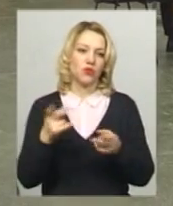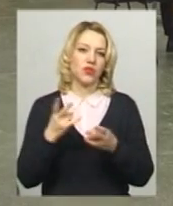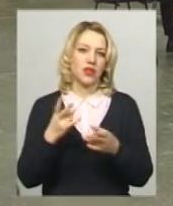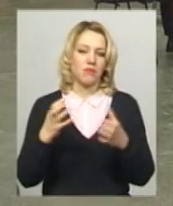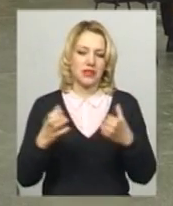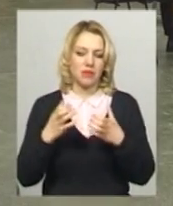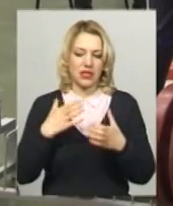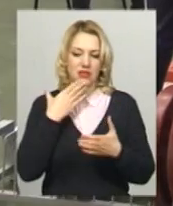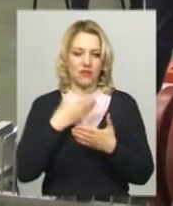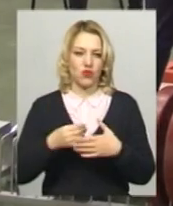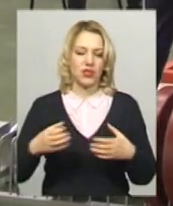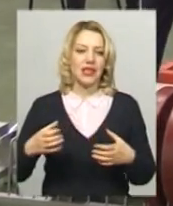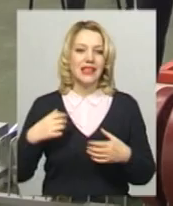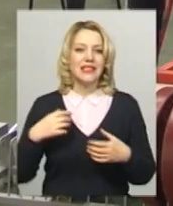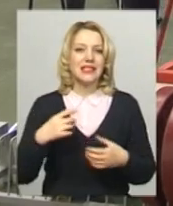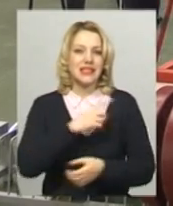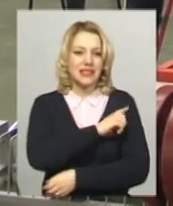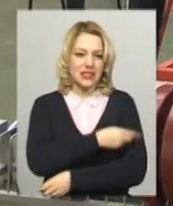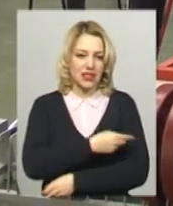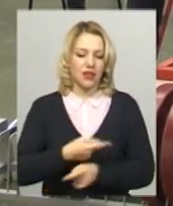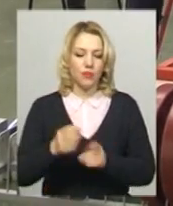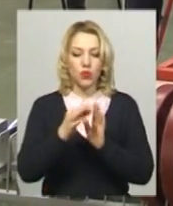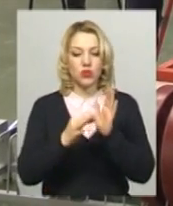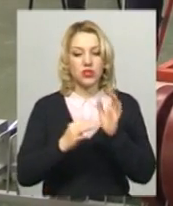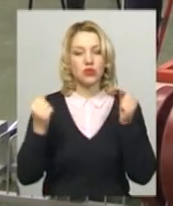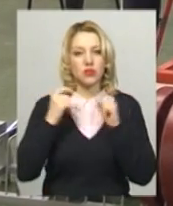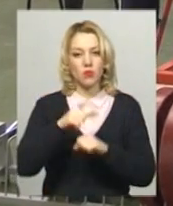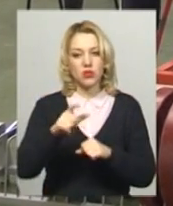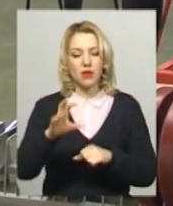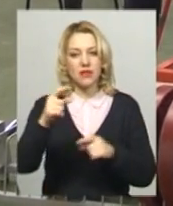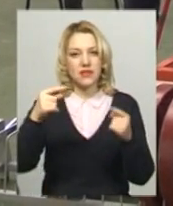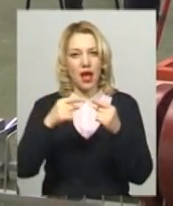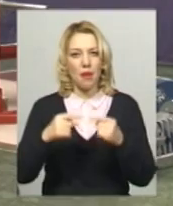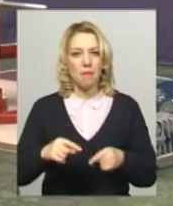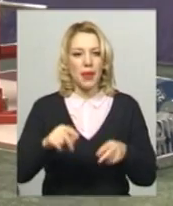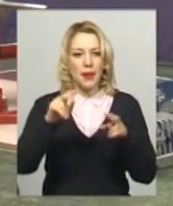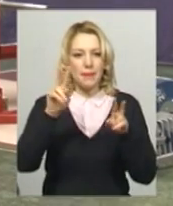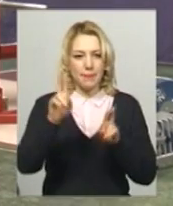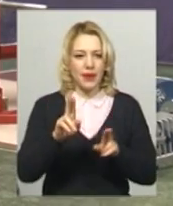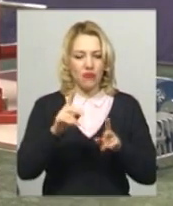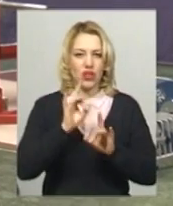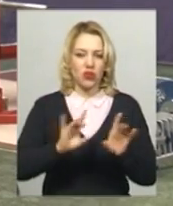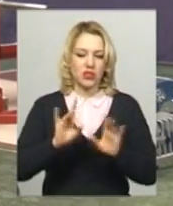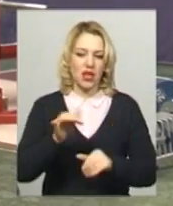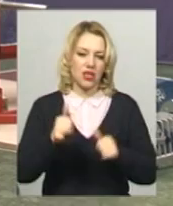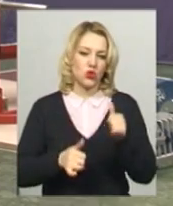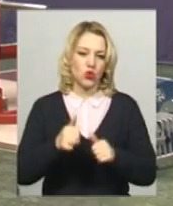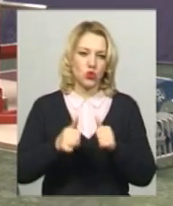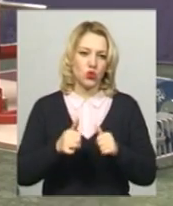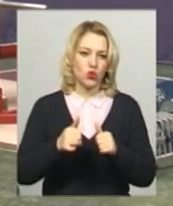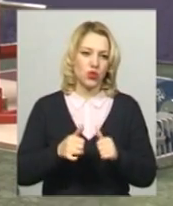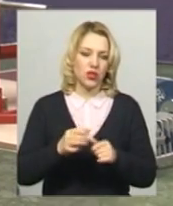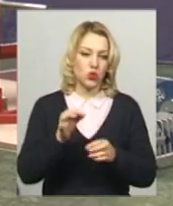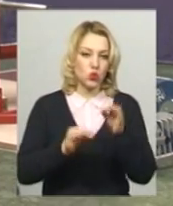зберігати сили для тренування. Оцінюють спортсменів за чітко встановленими правилами, каже головний суддя чемпіонату області з пауерліфтингу Олександр